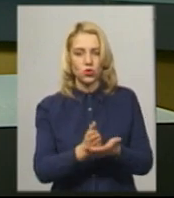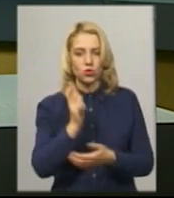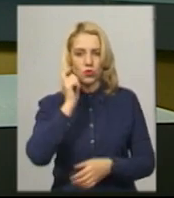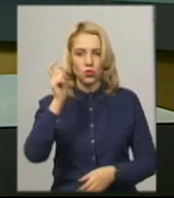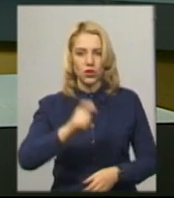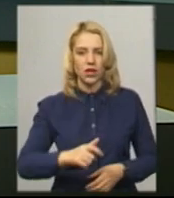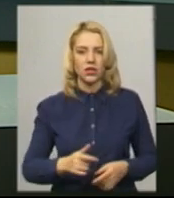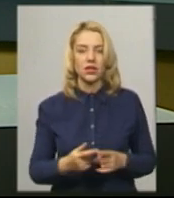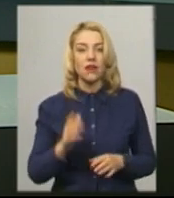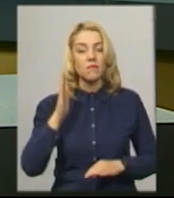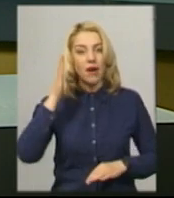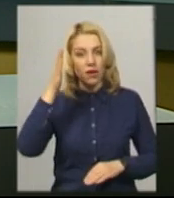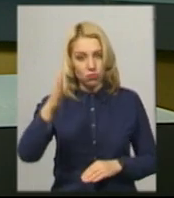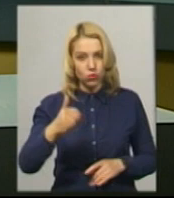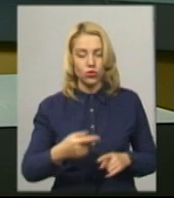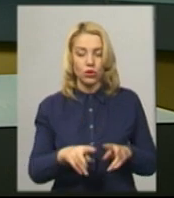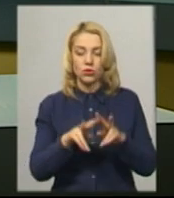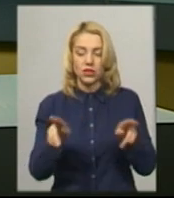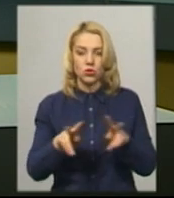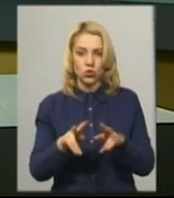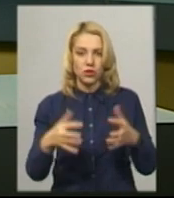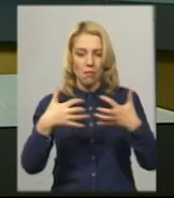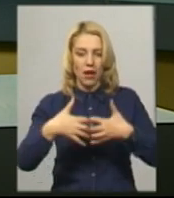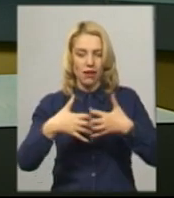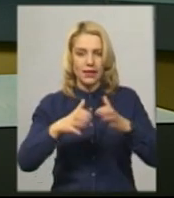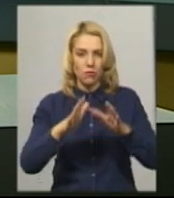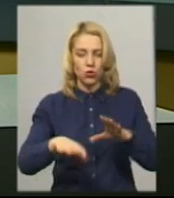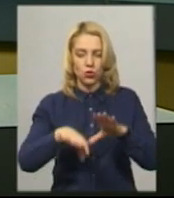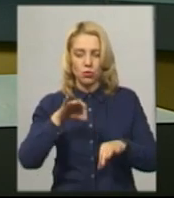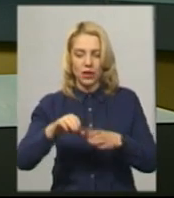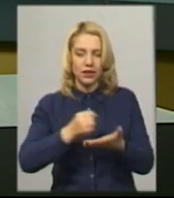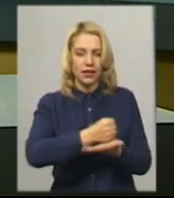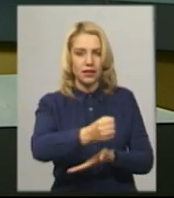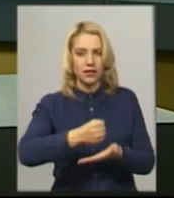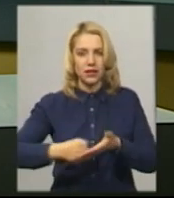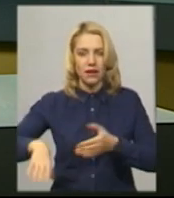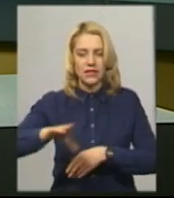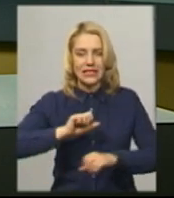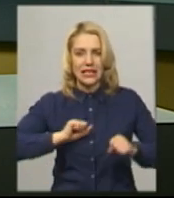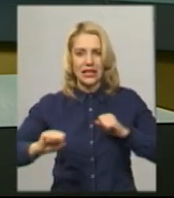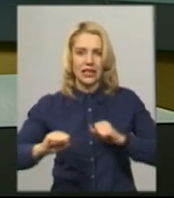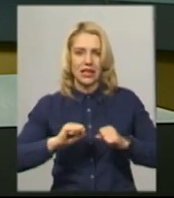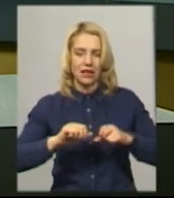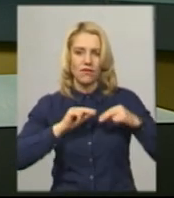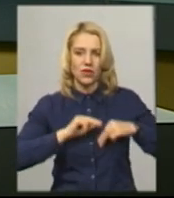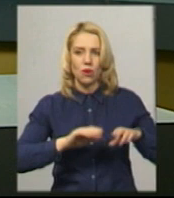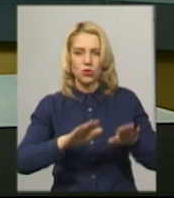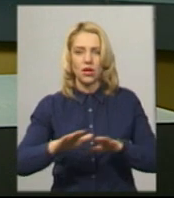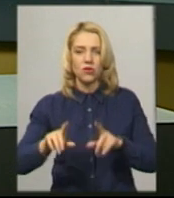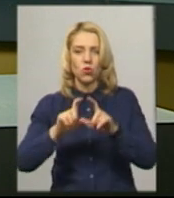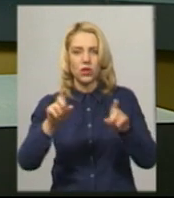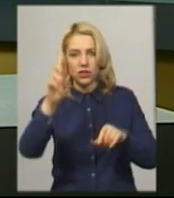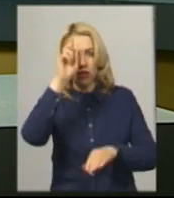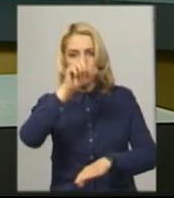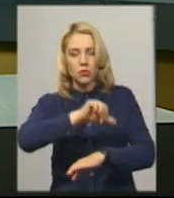України. В майбутньому за схожим механізмом добиратимуться кандидати на всі керівні посади в органах Держприкордонної